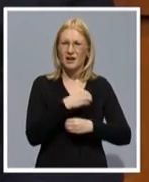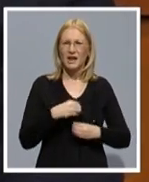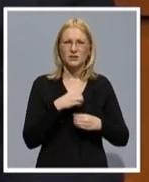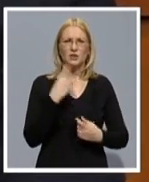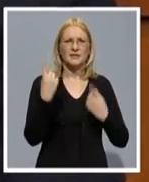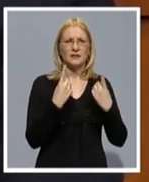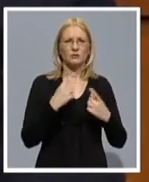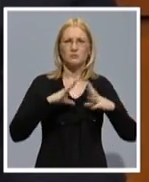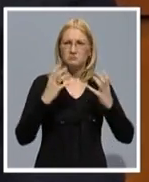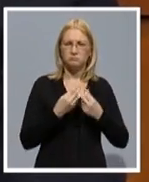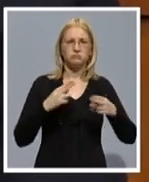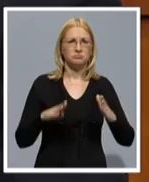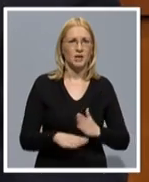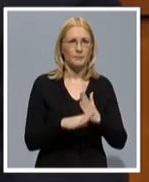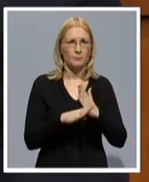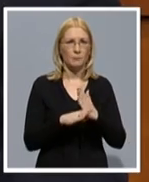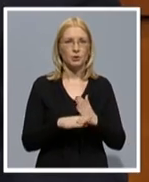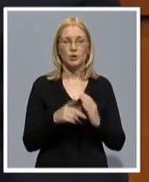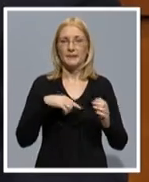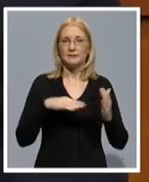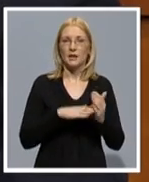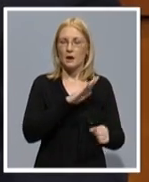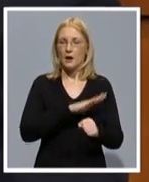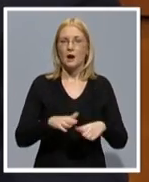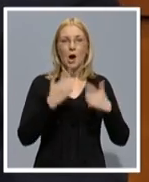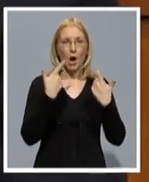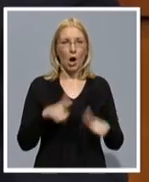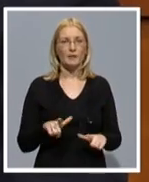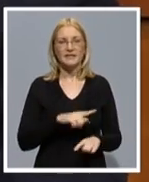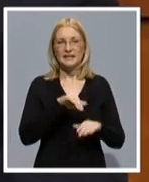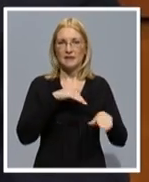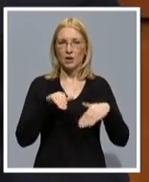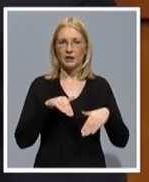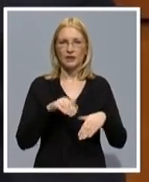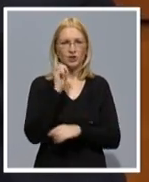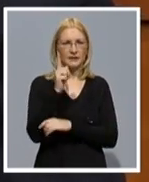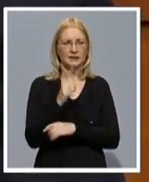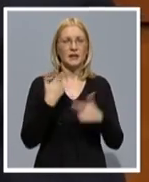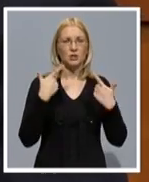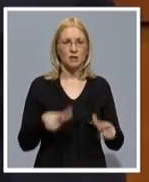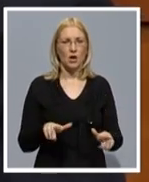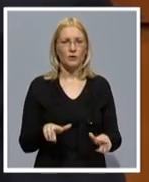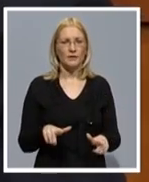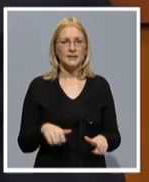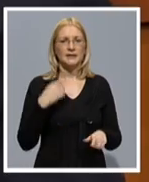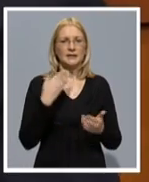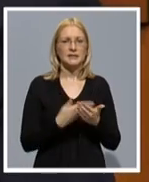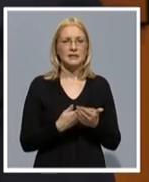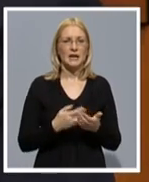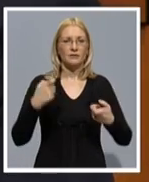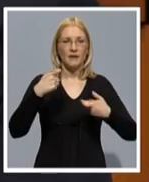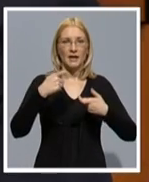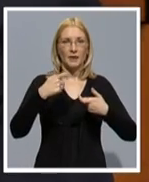situaciji uopće mogli pomoći, trebamo apsolutne ovlasti, neograničene diktatorske ovlasti. Da se takva stvar